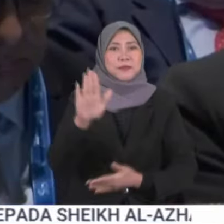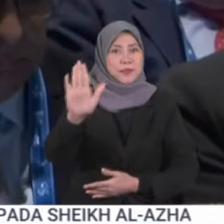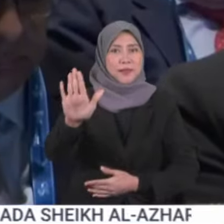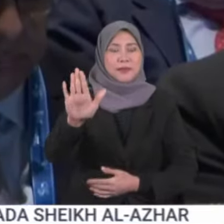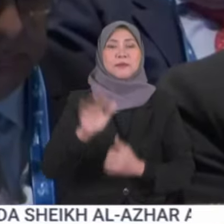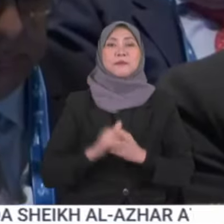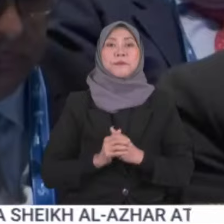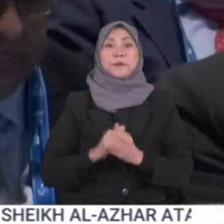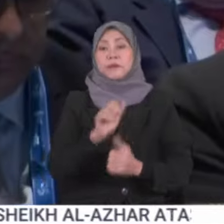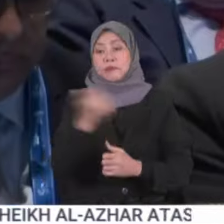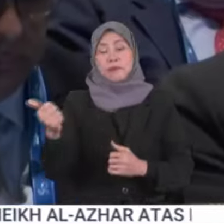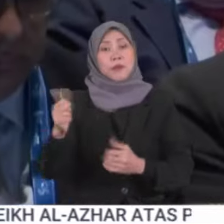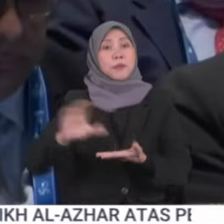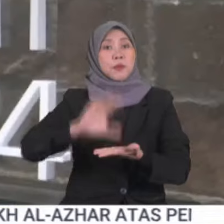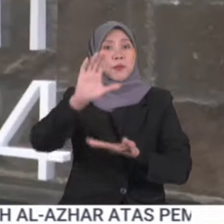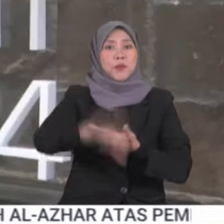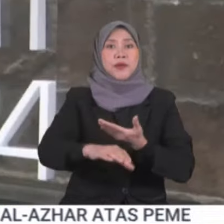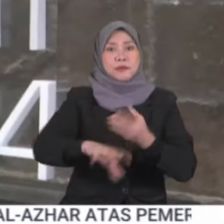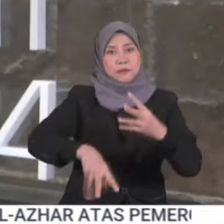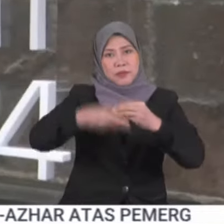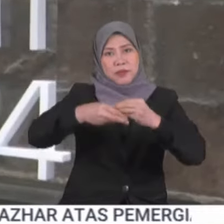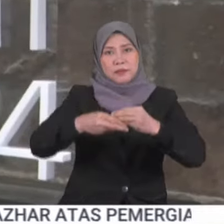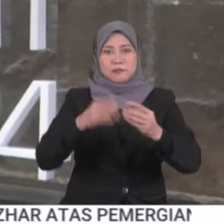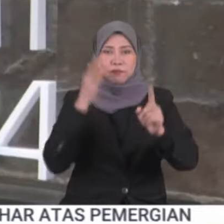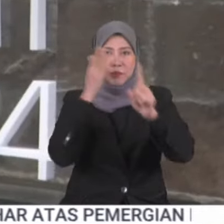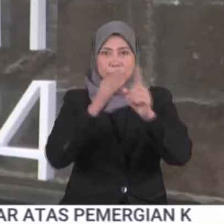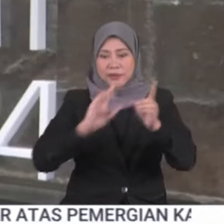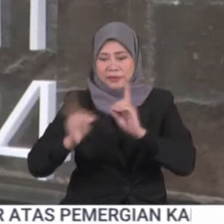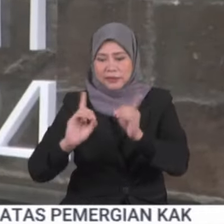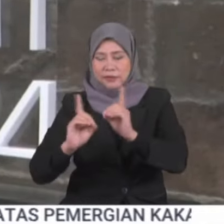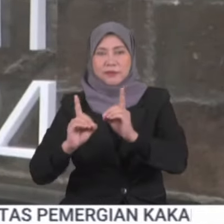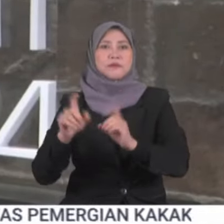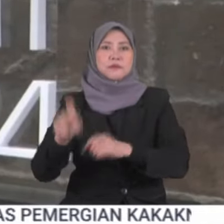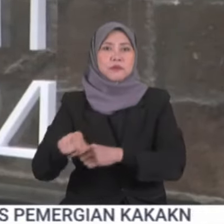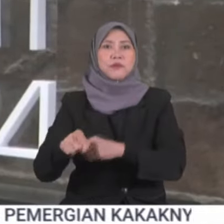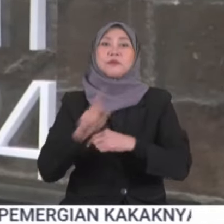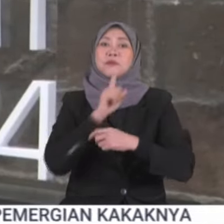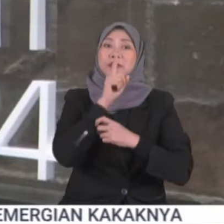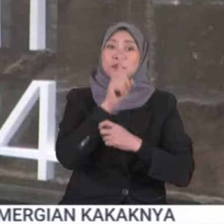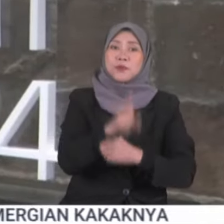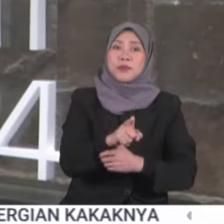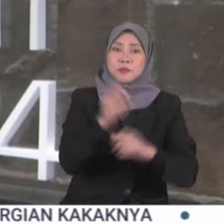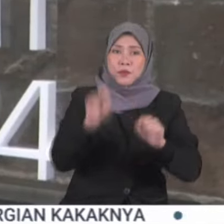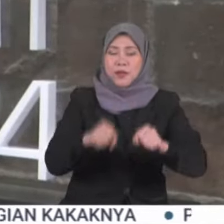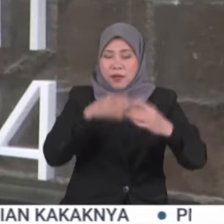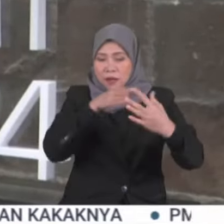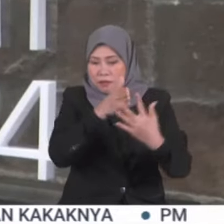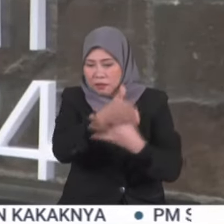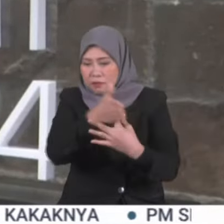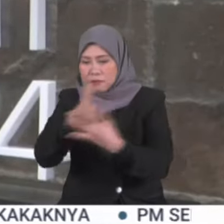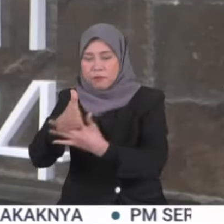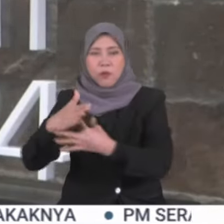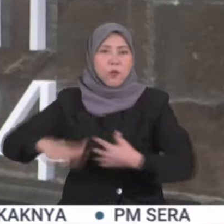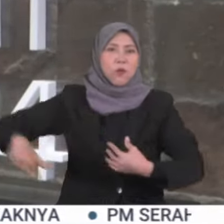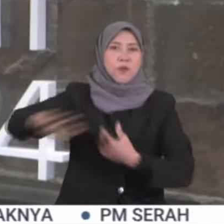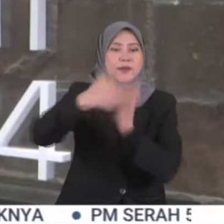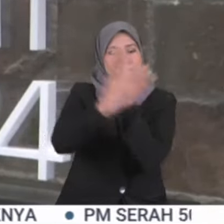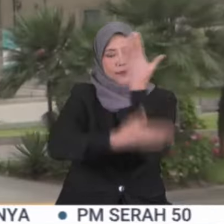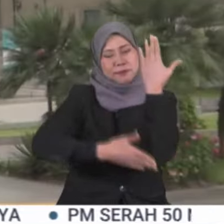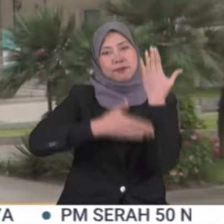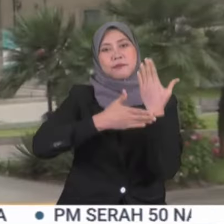Selain pelaburan tambahan dalam infrastruktur digital diperlukan bagi pastikannya dapat diakses di seluruh negara.